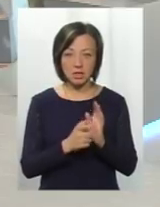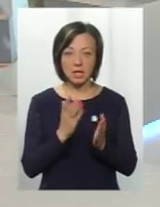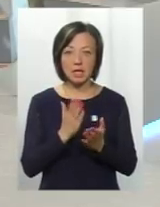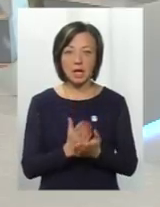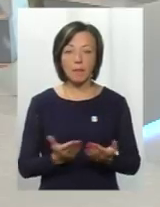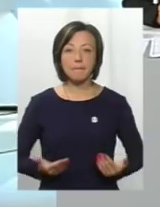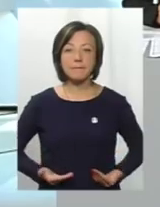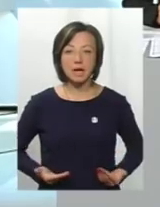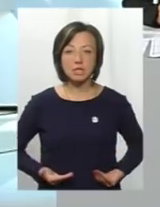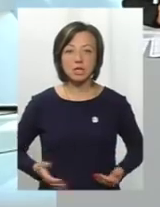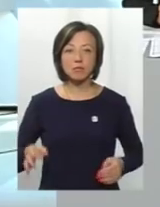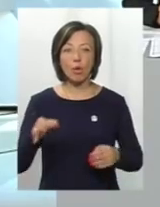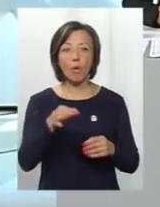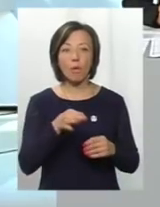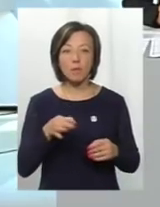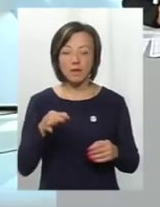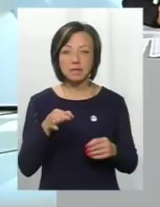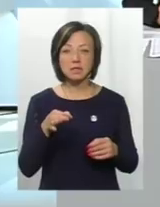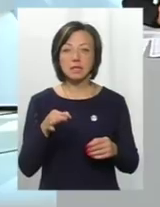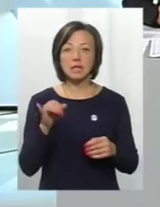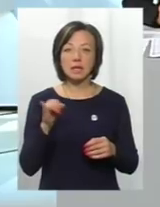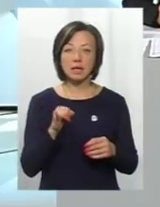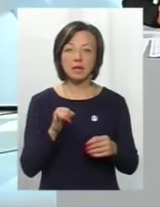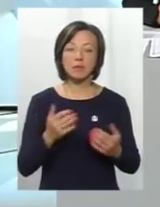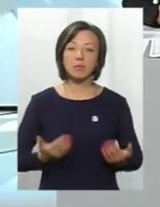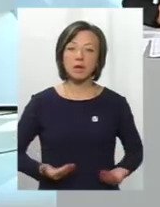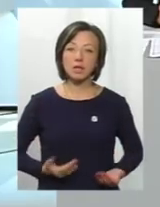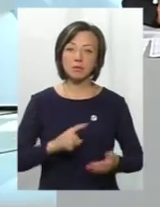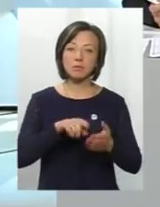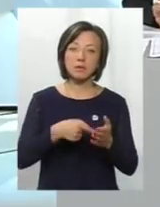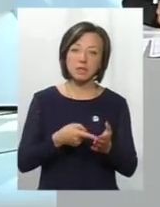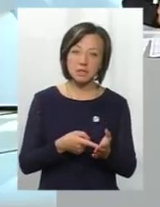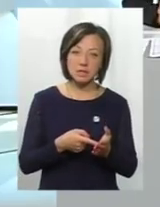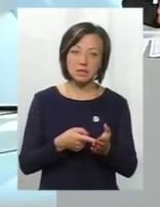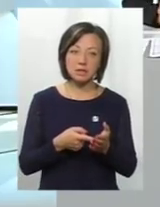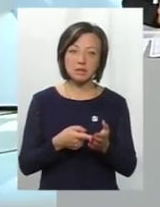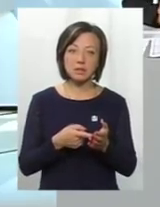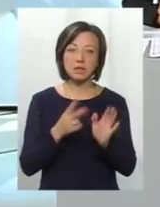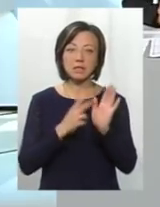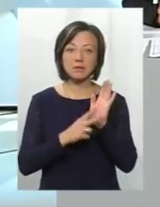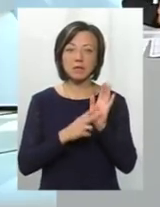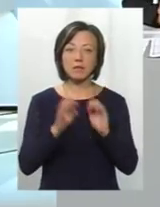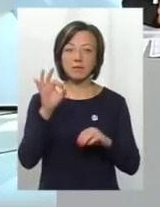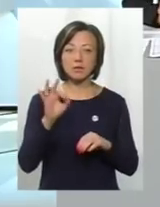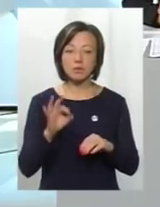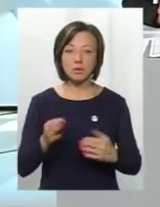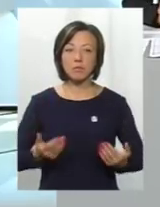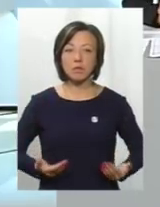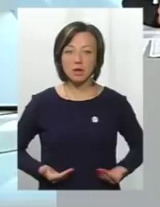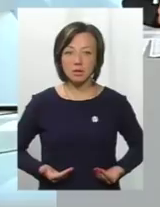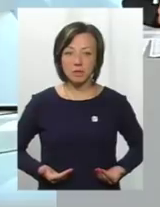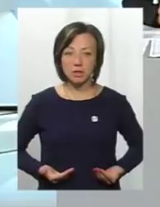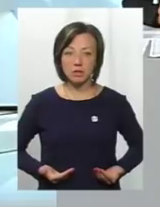мешканцями області і які є мешканцями міськими? 70% – це мешканці